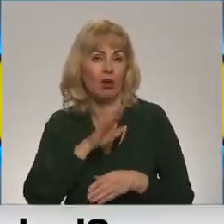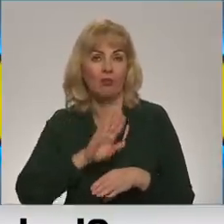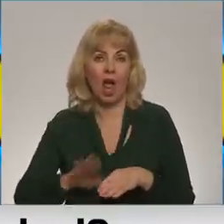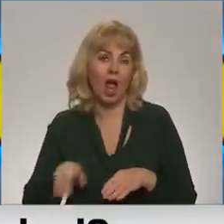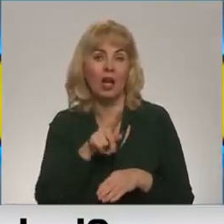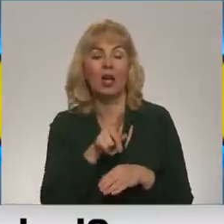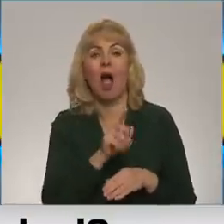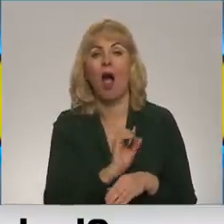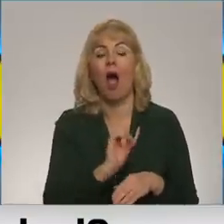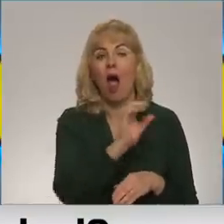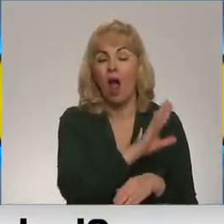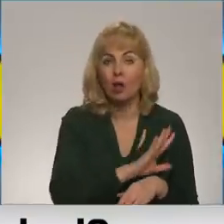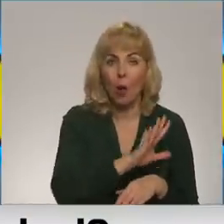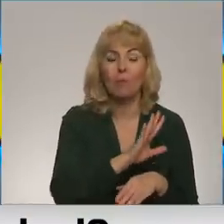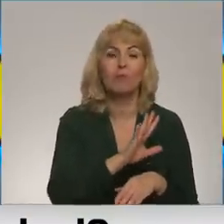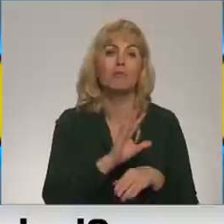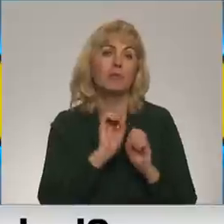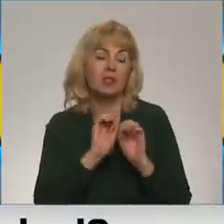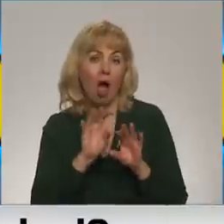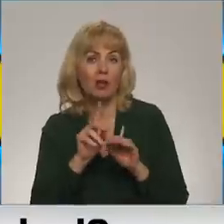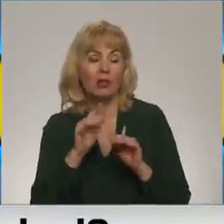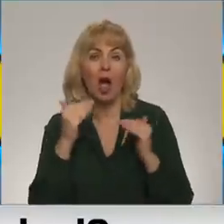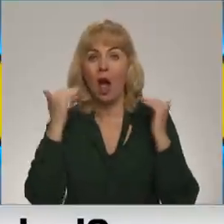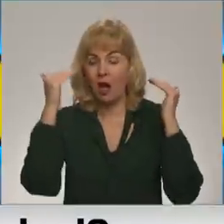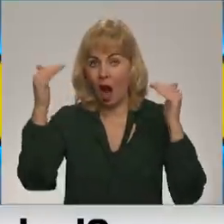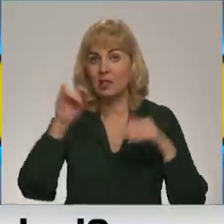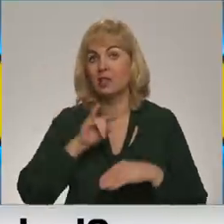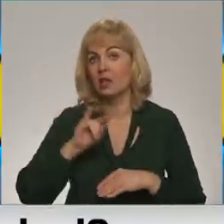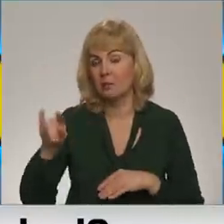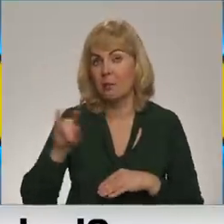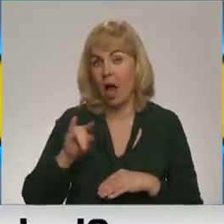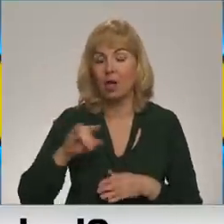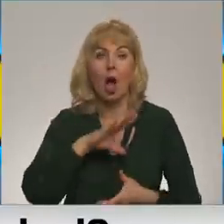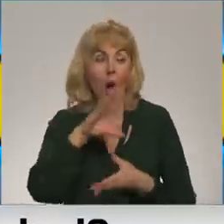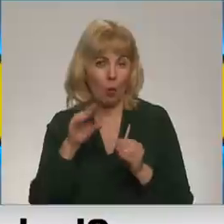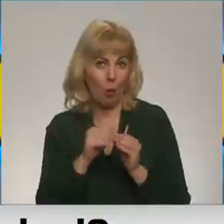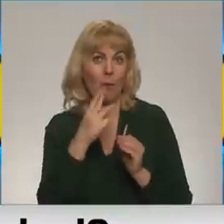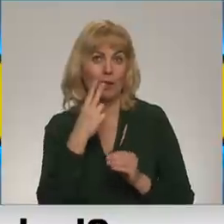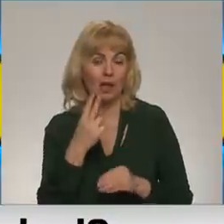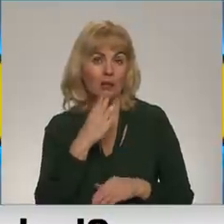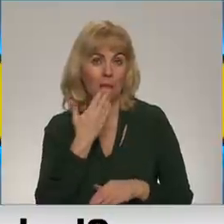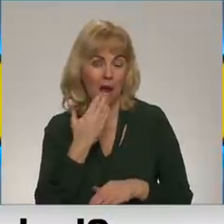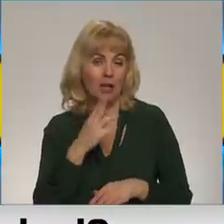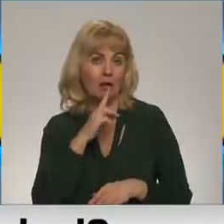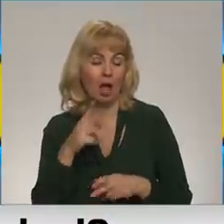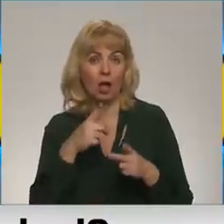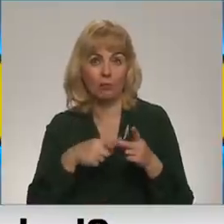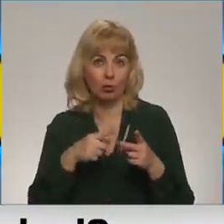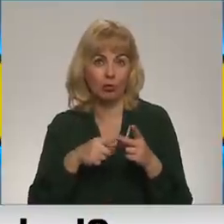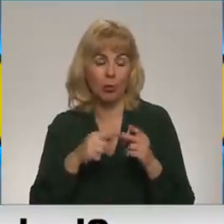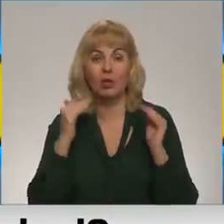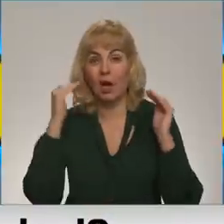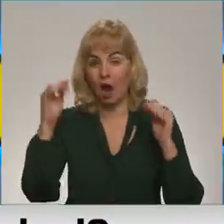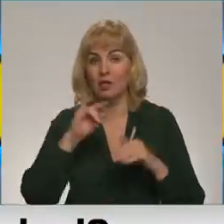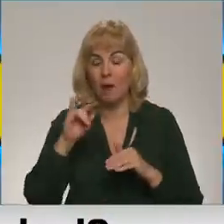Manalītiķi un pati Krievi ir stāstījusi tie paši gaissspēki. Piemēram, kopumā mēs redzam pēdējā nedēļā, ka Krievis gaissspēki nav